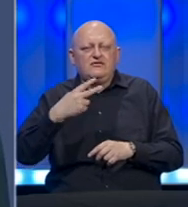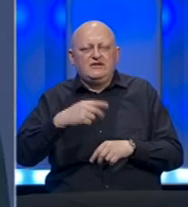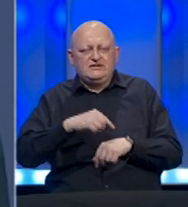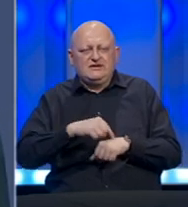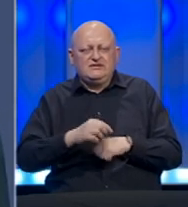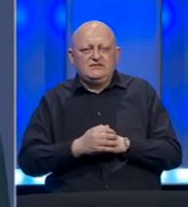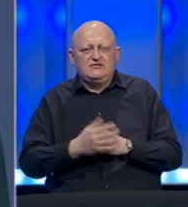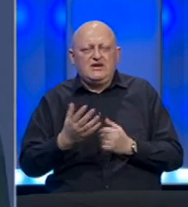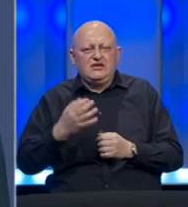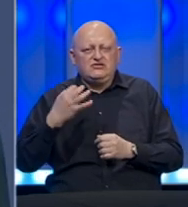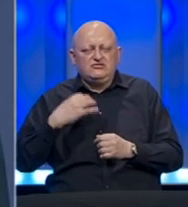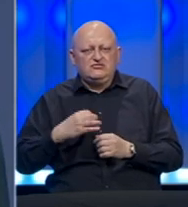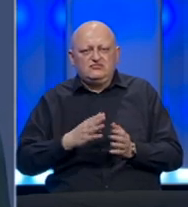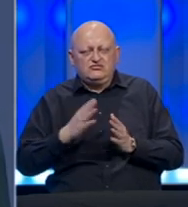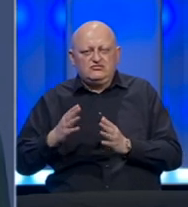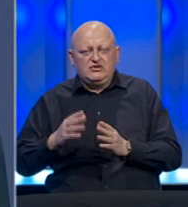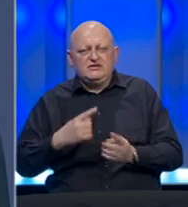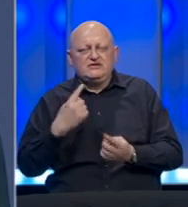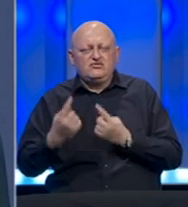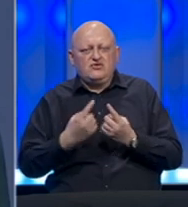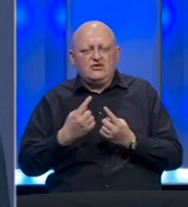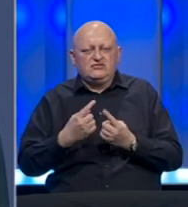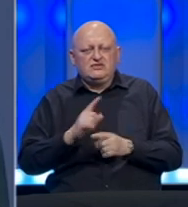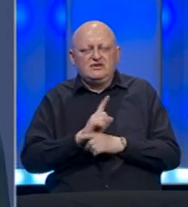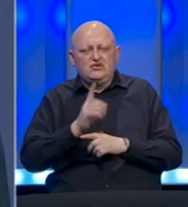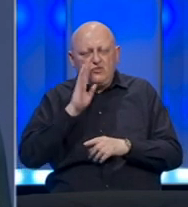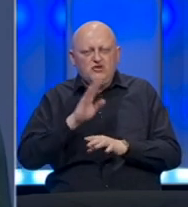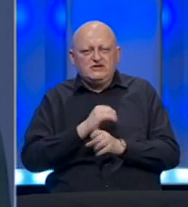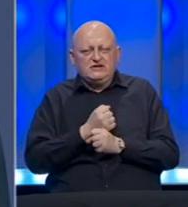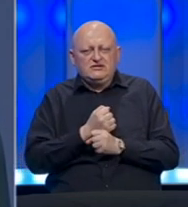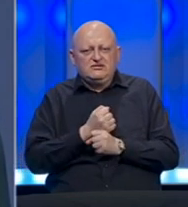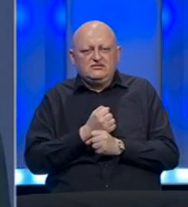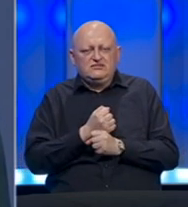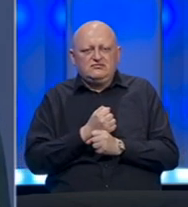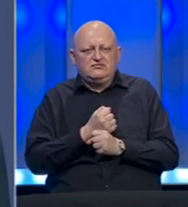što smo i obećali, sukladno epidemijskoj situaciji, trenutno u Bosni i Hercegovini,